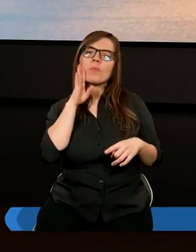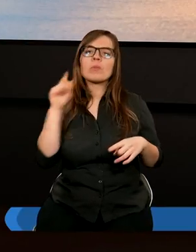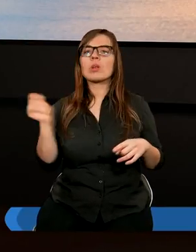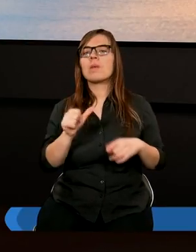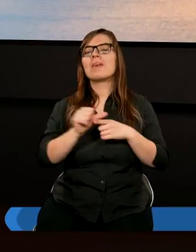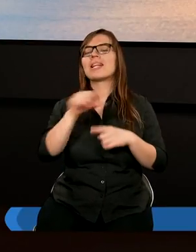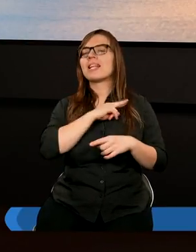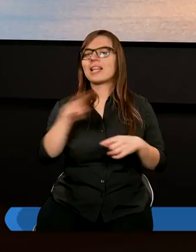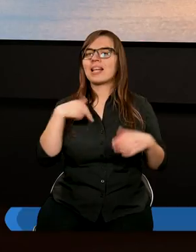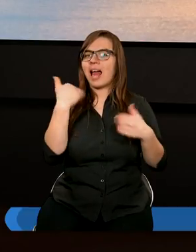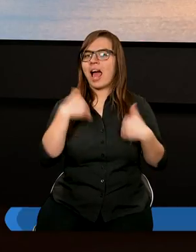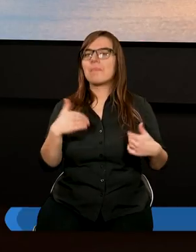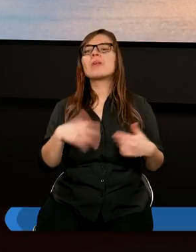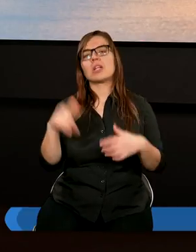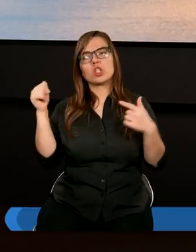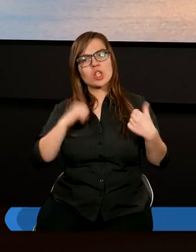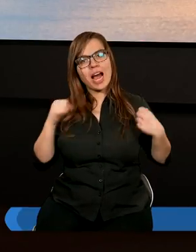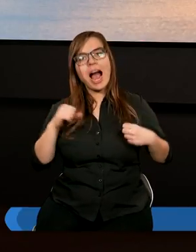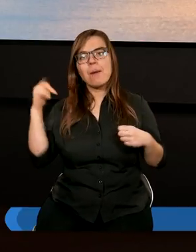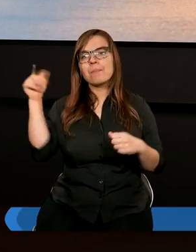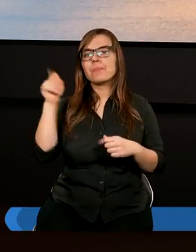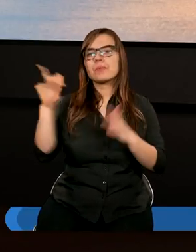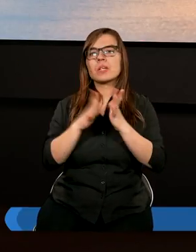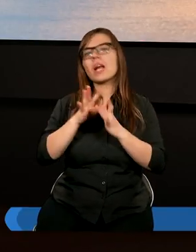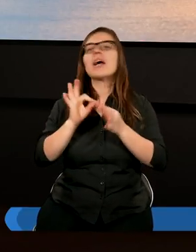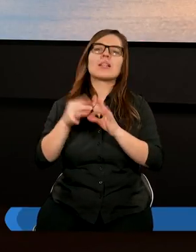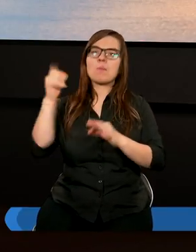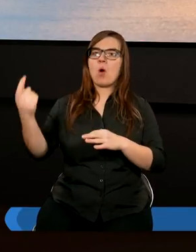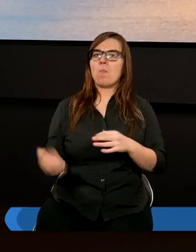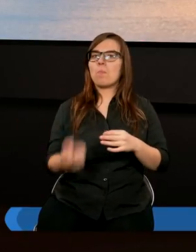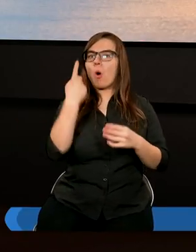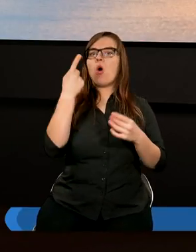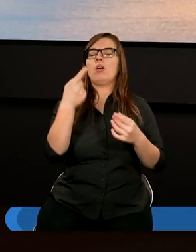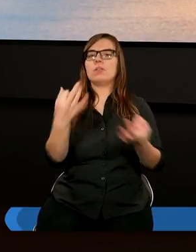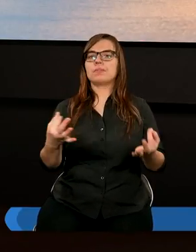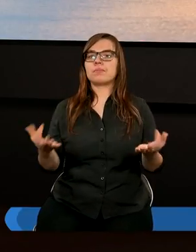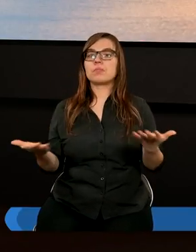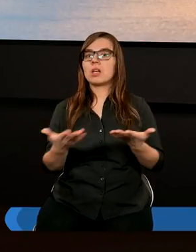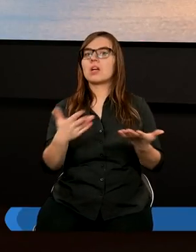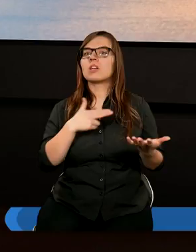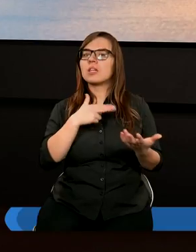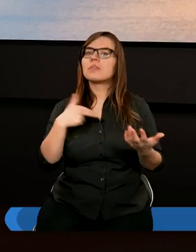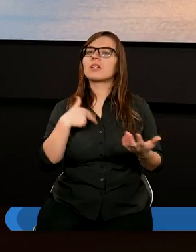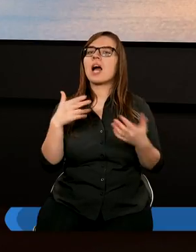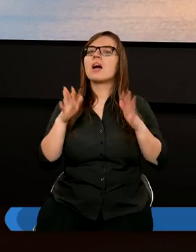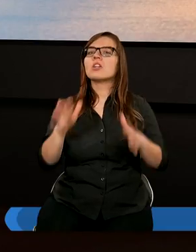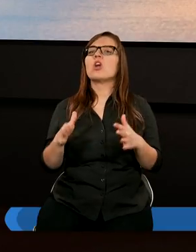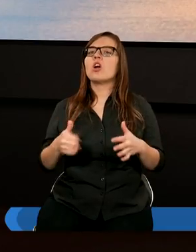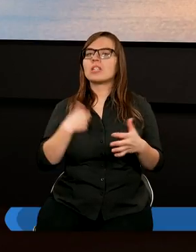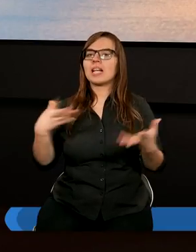powinno być z nami. Czekamy na przyjście Jezusa, że gdyby On się zjawił, to nas zastałby